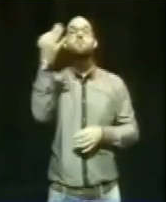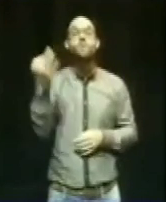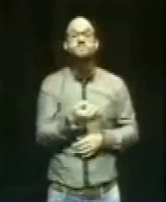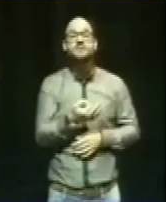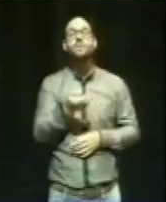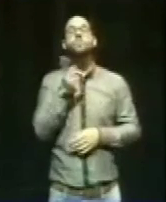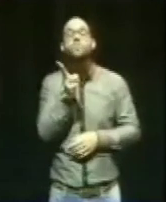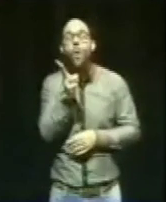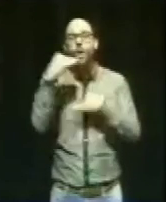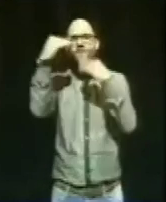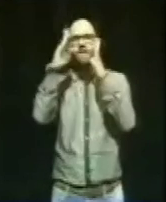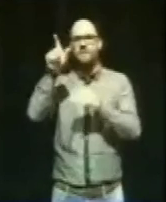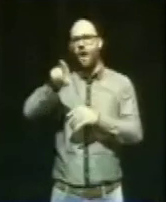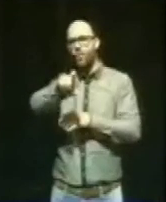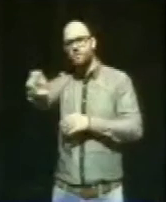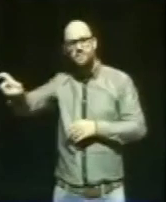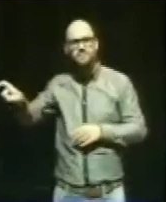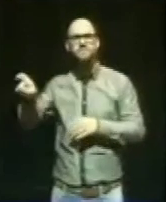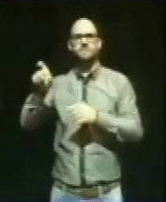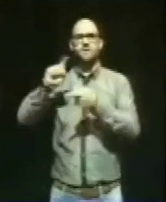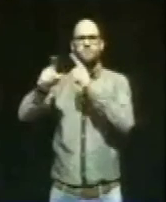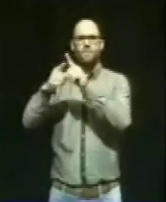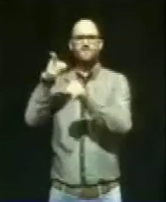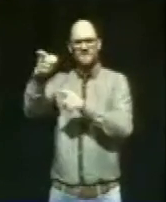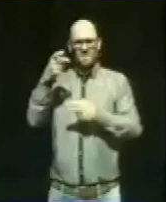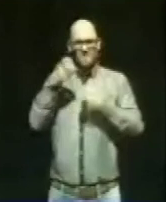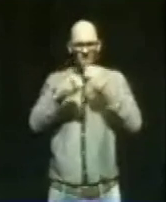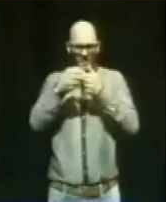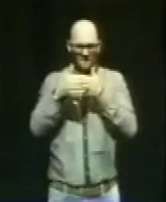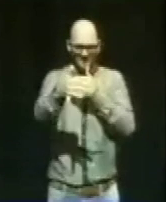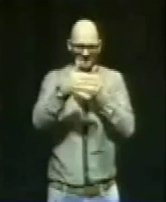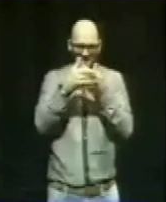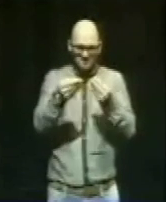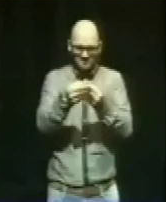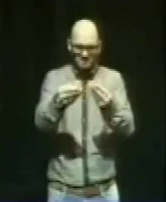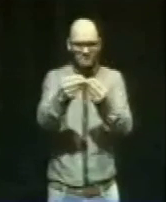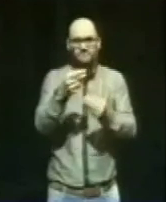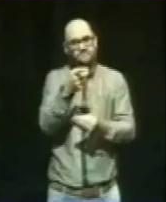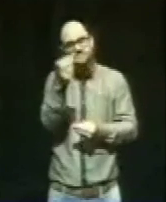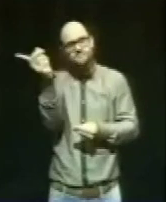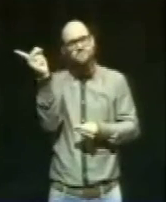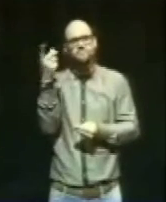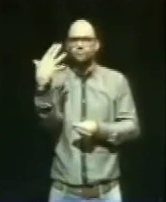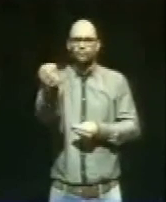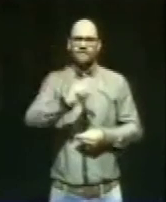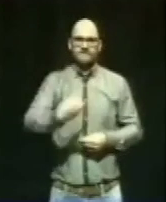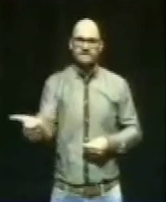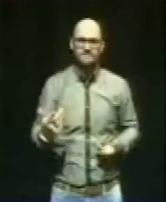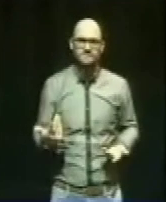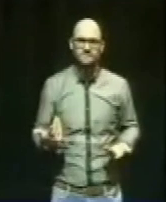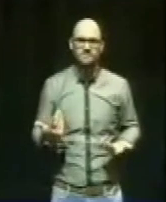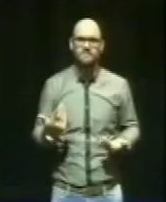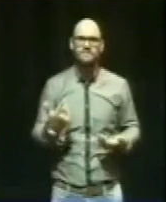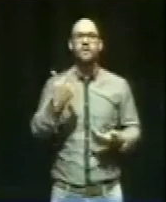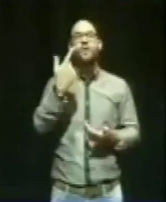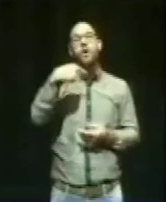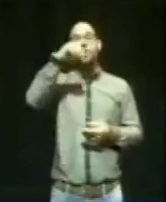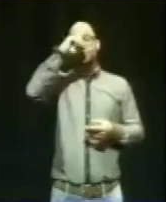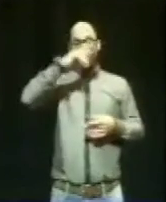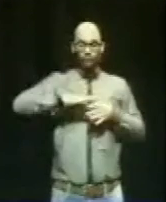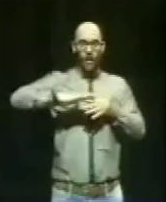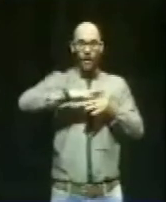Politikern zu, die anstehenden Probleme zu lösen. Deutschland ist zum Reparaturbetrieb zugunsten weniger